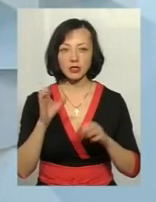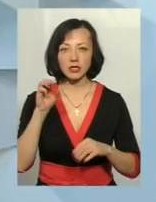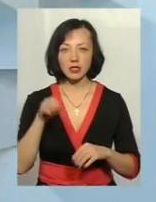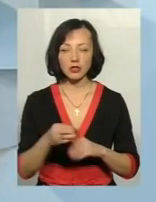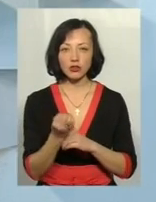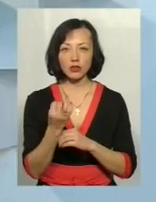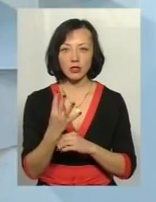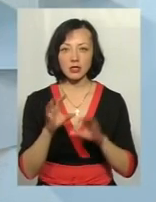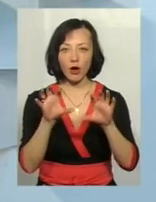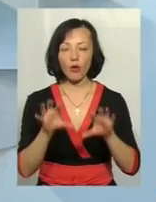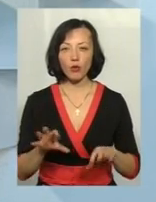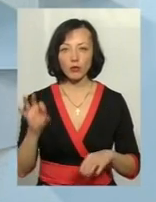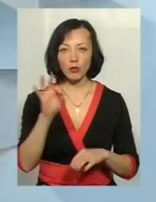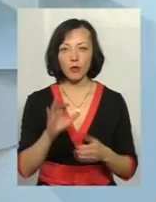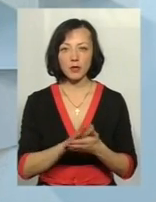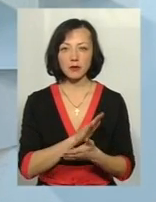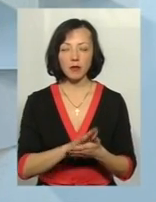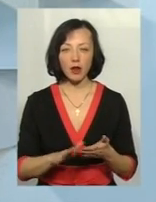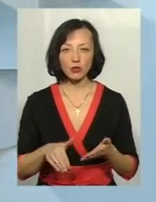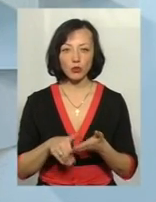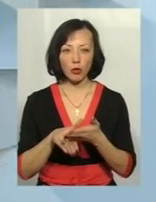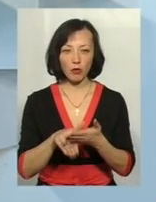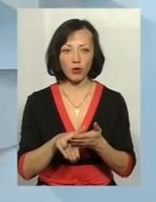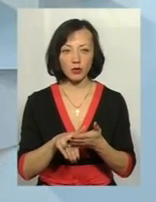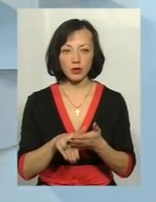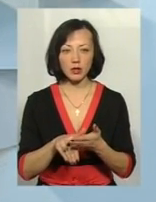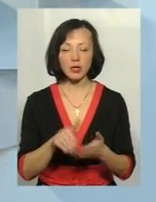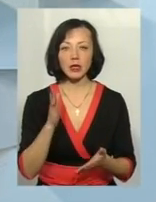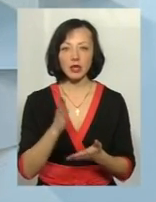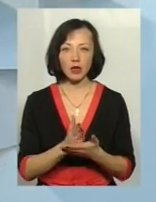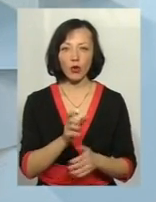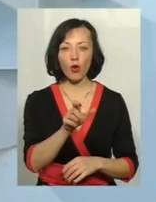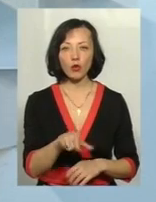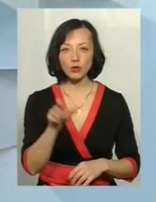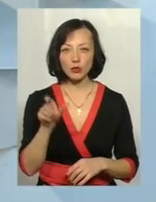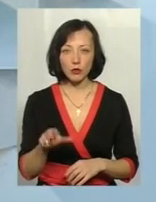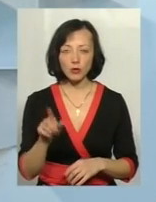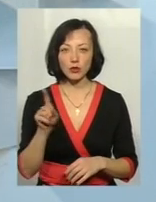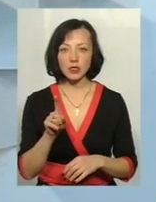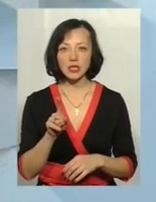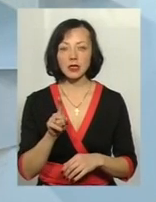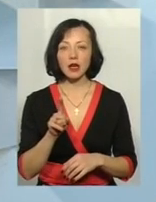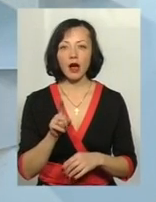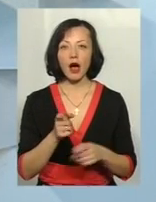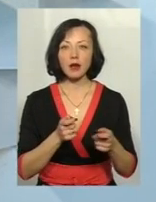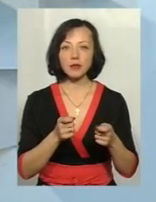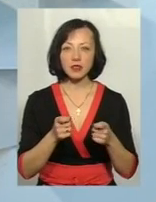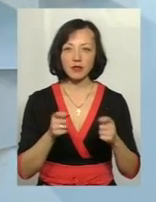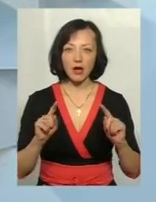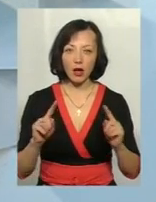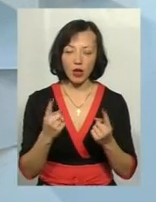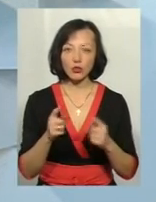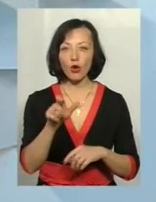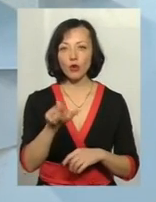14 закону України про безоплатну правову допомогу. Ними є особи, щодо яких застосовано адміністративний арешт,